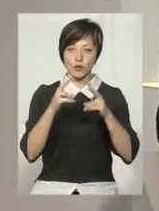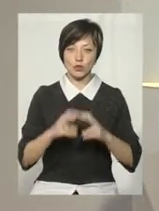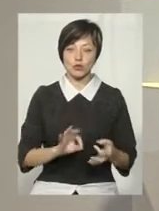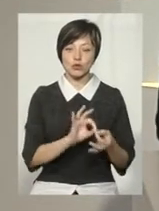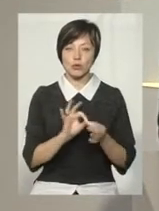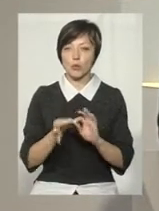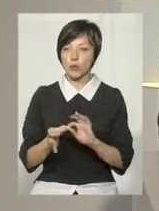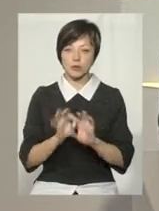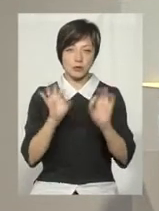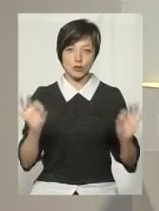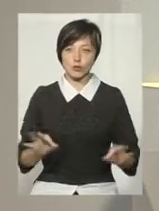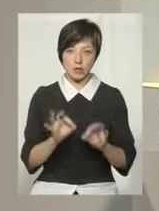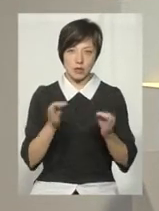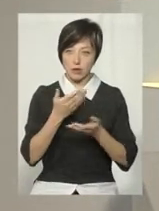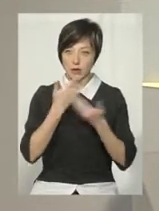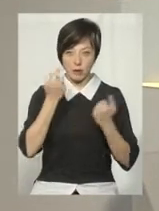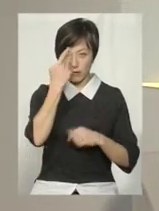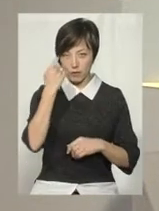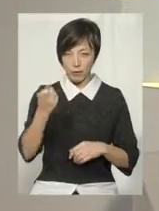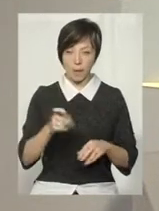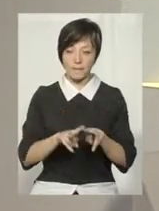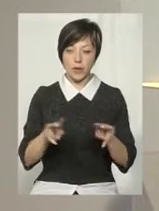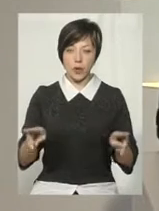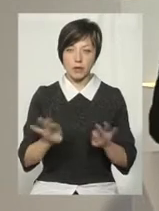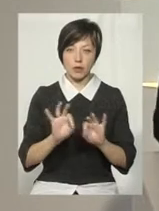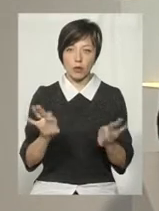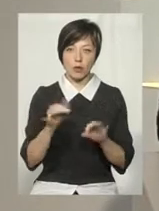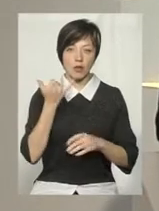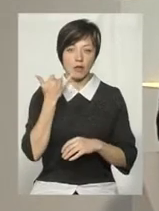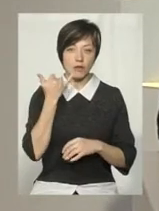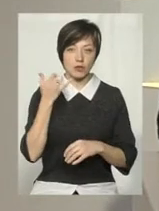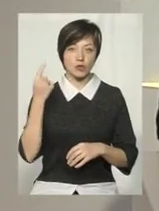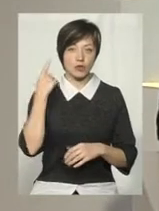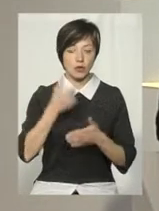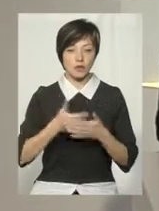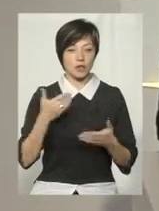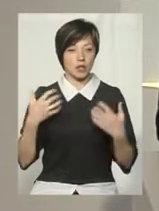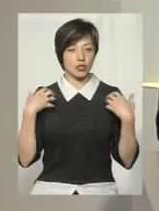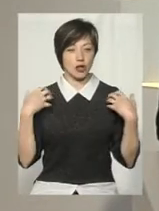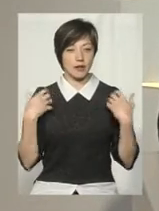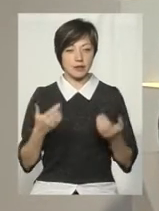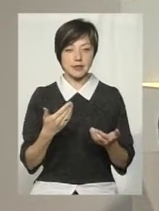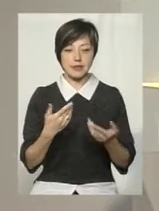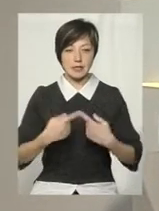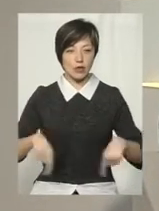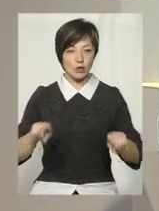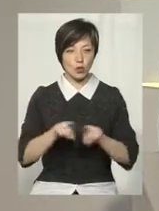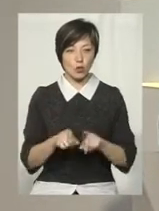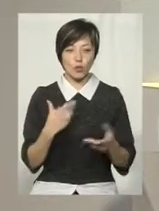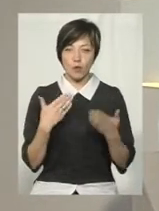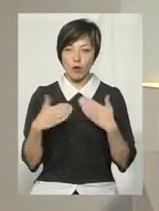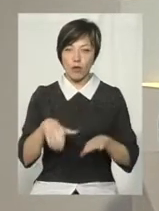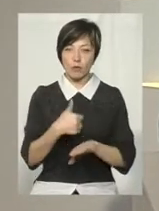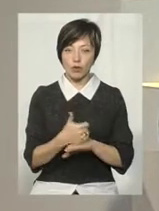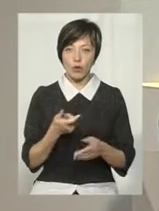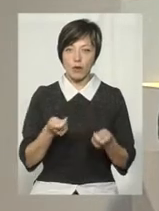подробиць якого не повідомляють. Подібний коментар телефоном ми почули від начальника сектору комунікації Головного